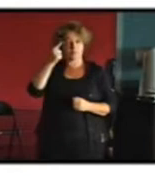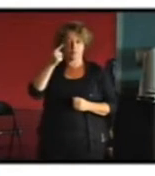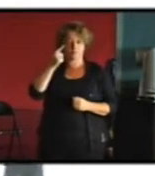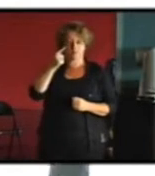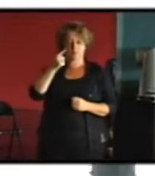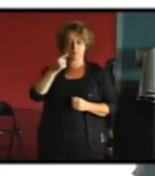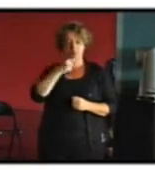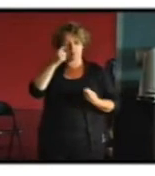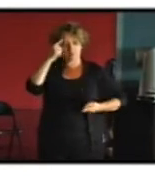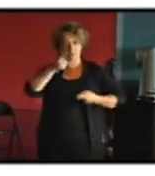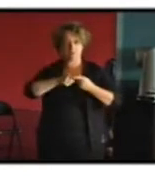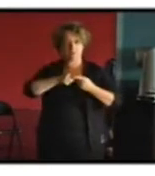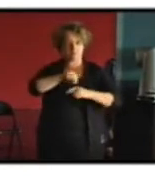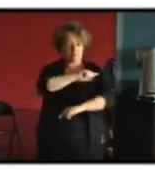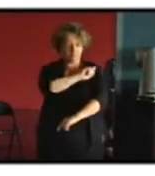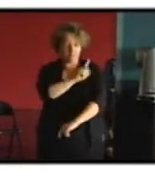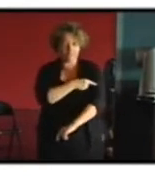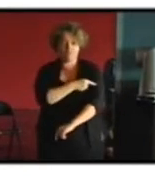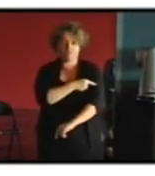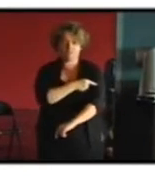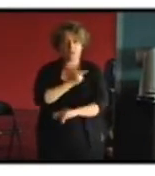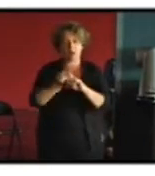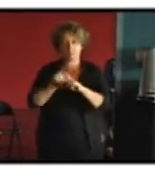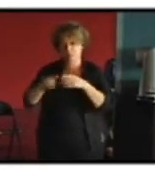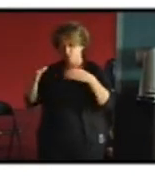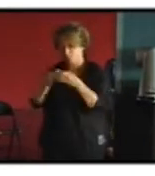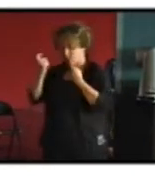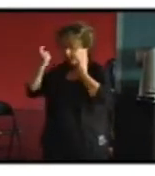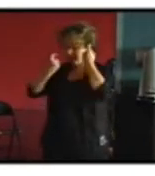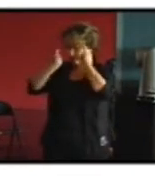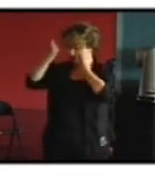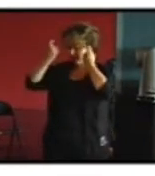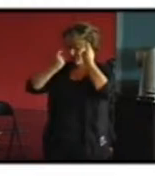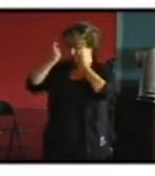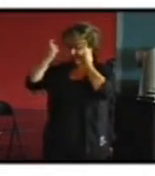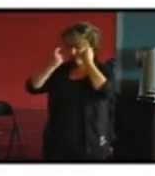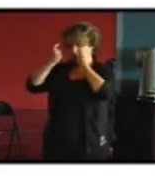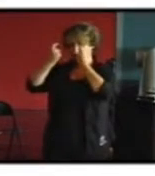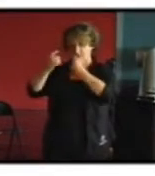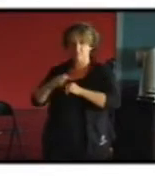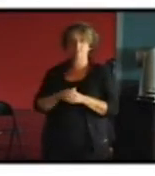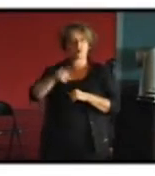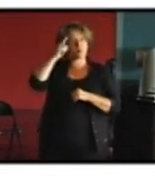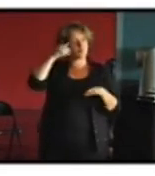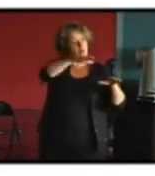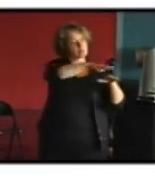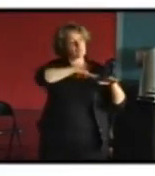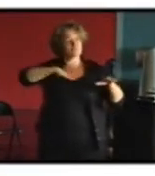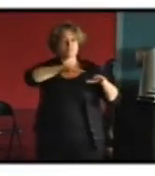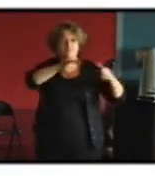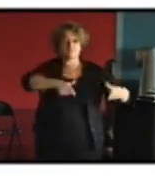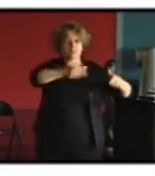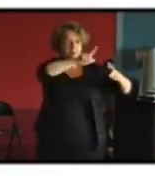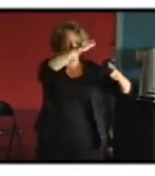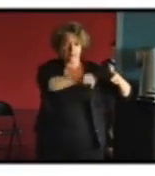travaillé avec l'agence locale de l'énergie et nous la question qu'on s'est posée c'est comment on peut opérer la mutation du parc bâti résidentiel vers